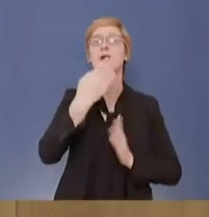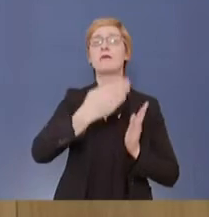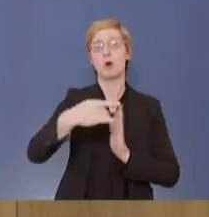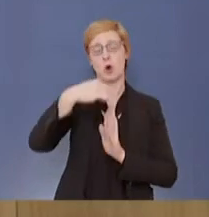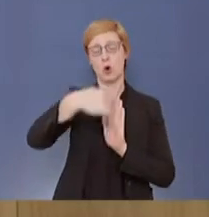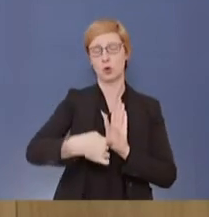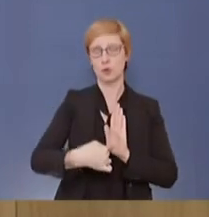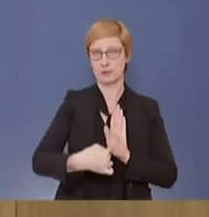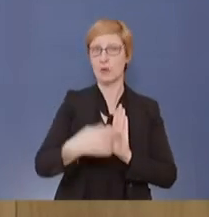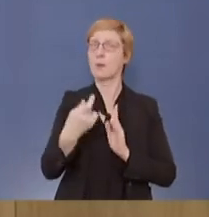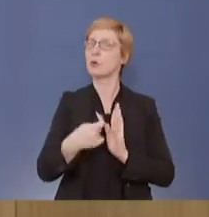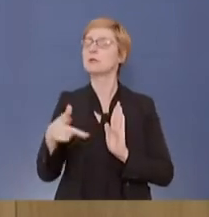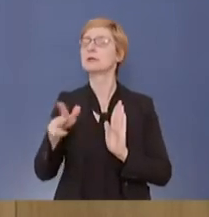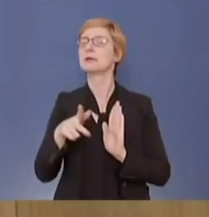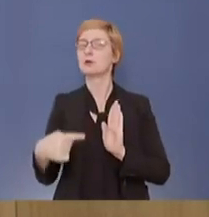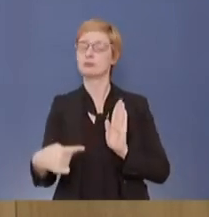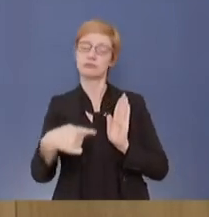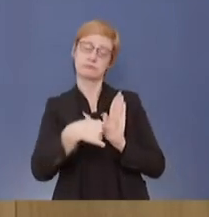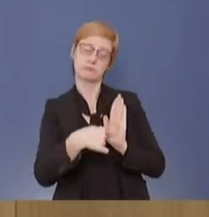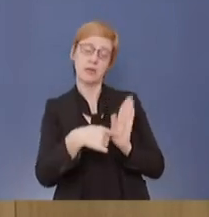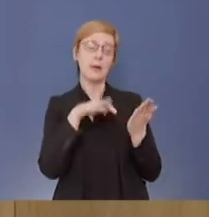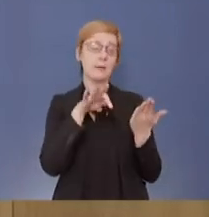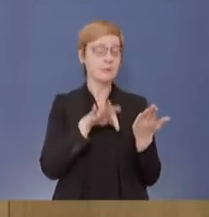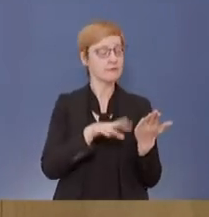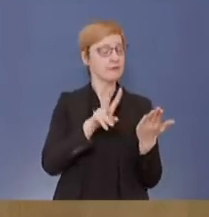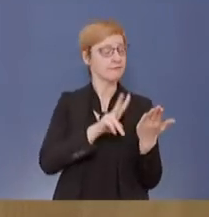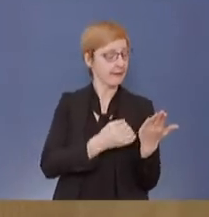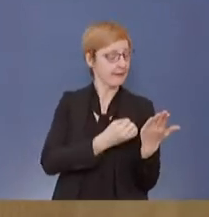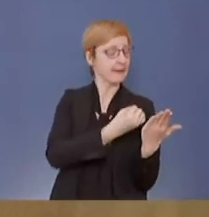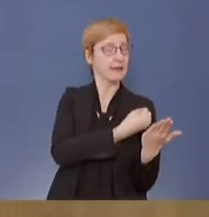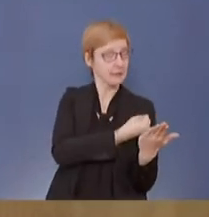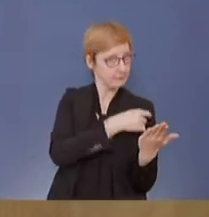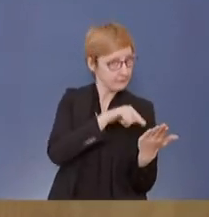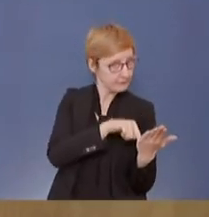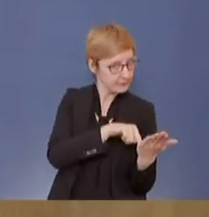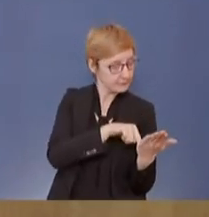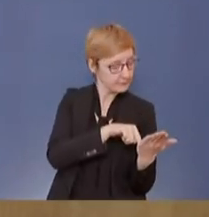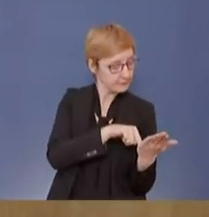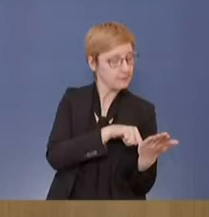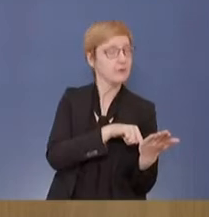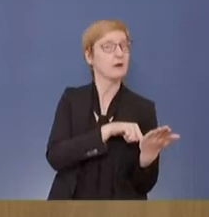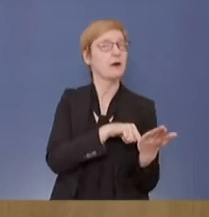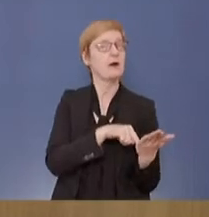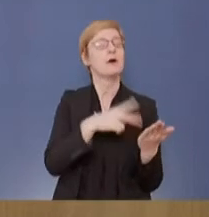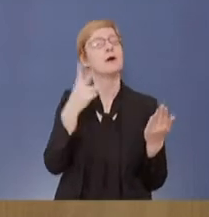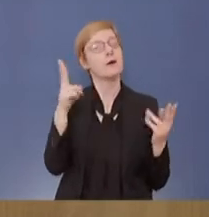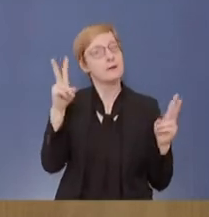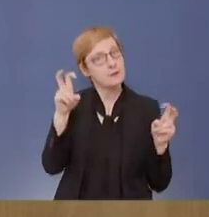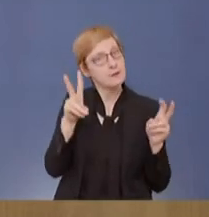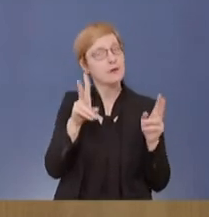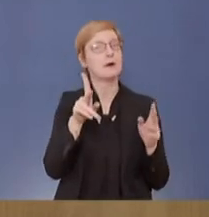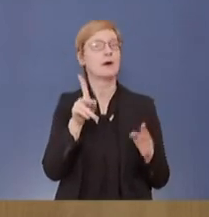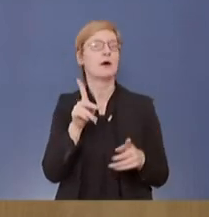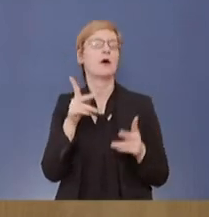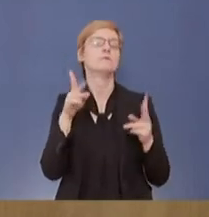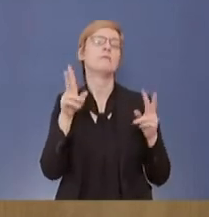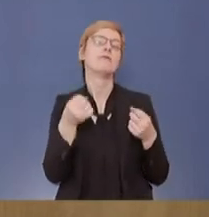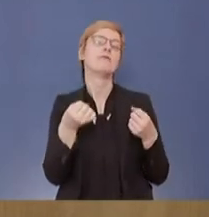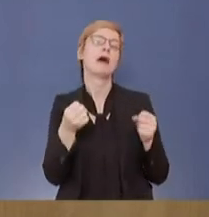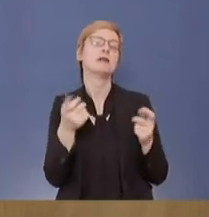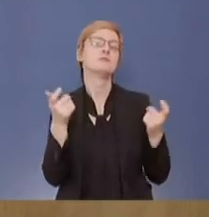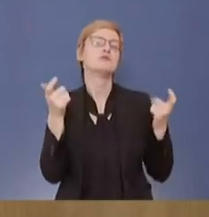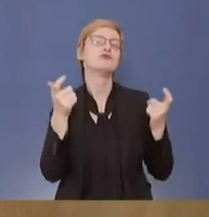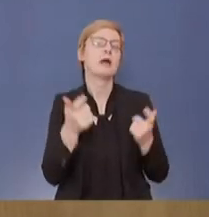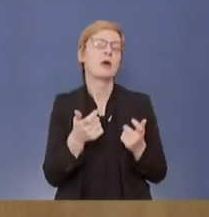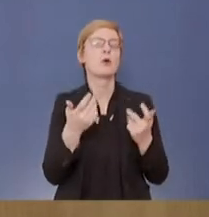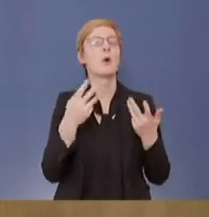hat reingeschrieben, bei einer Impfung geplant, sozusagen eine Aussetzung von Freiheitsbeschränkungen. Gibt